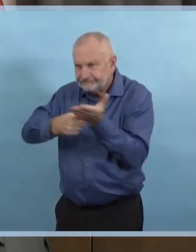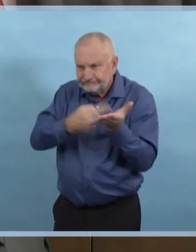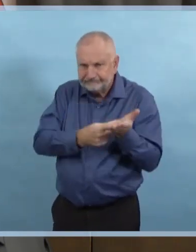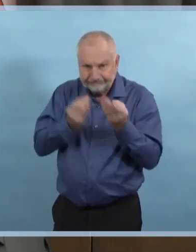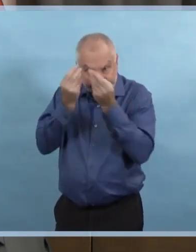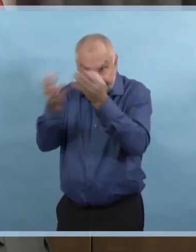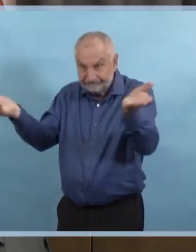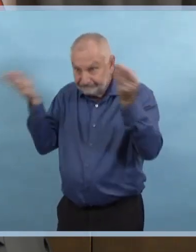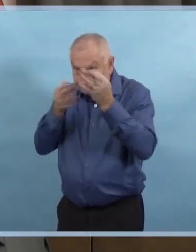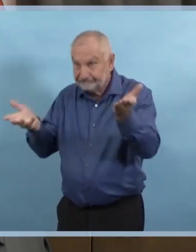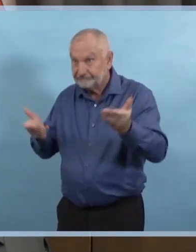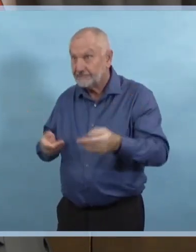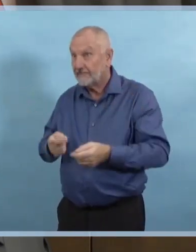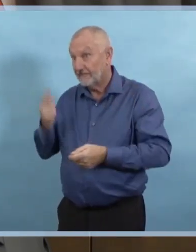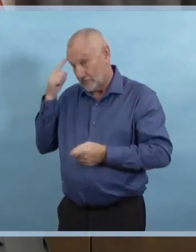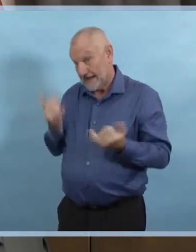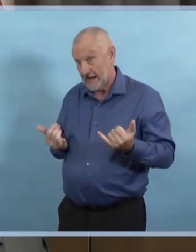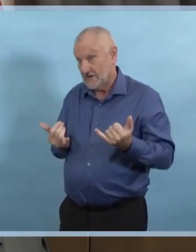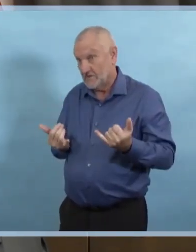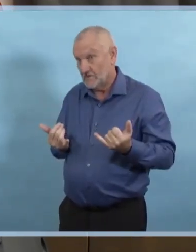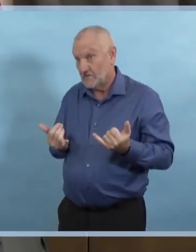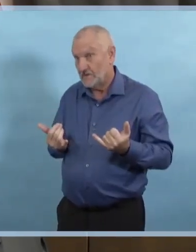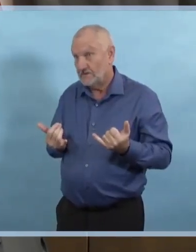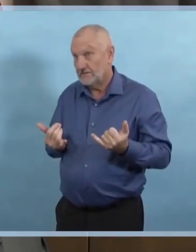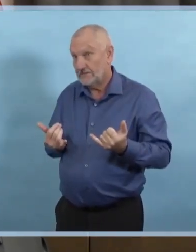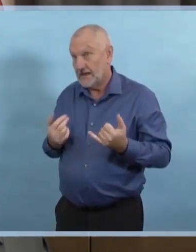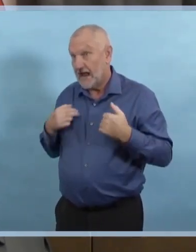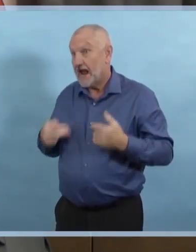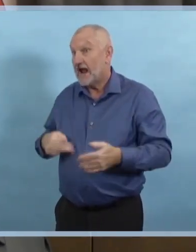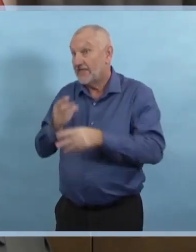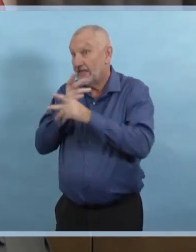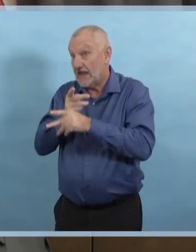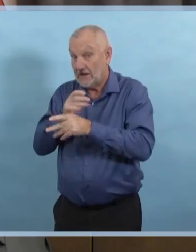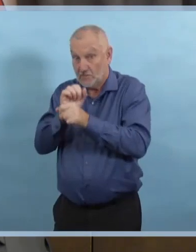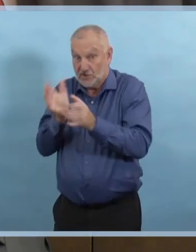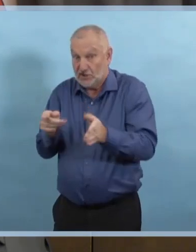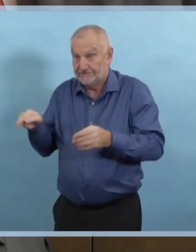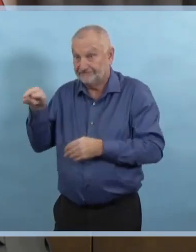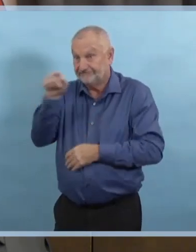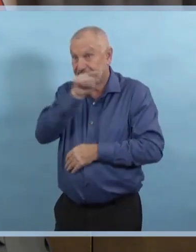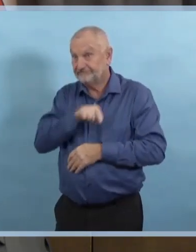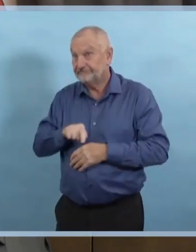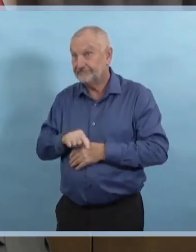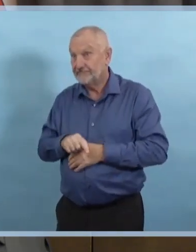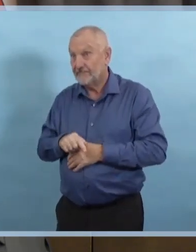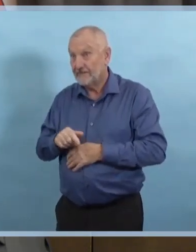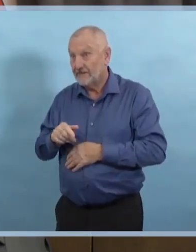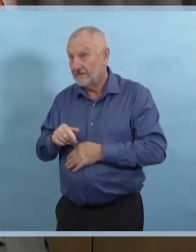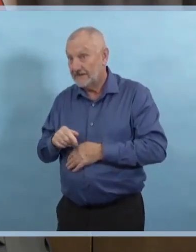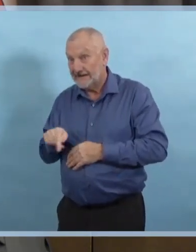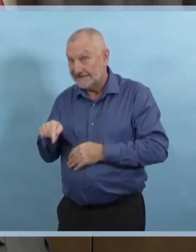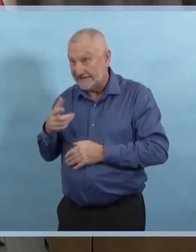de l'aide s'en vient. Et pour le public, je veux vous rassurer, vous assurer que notre